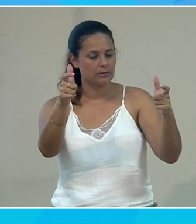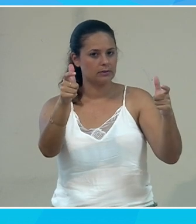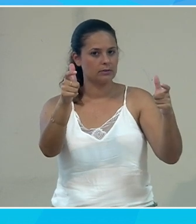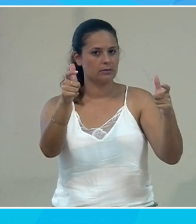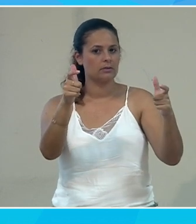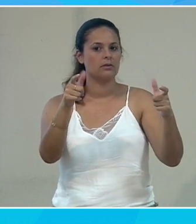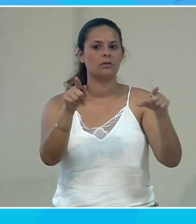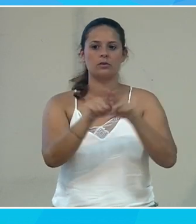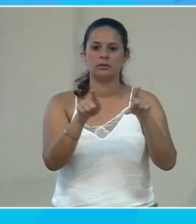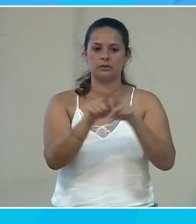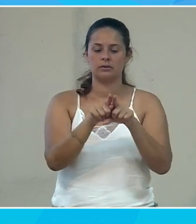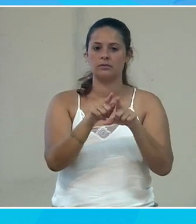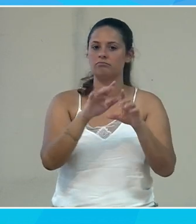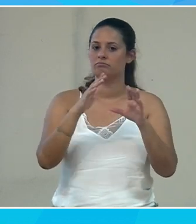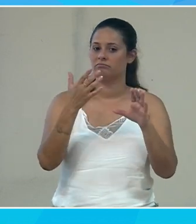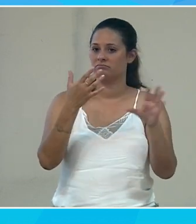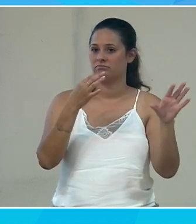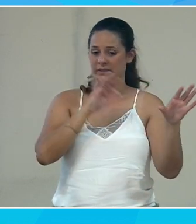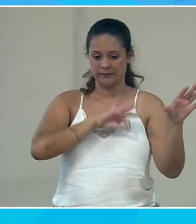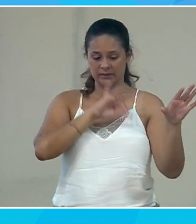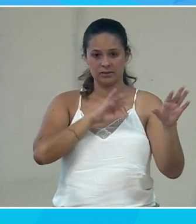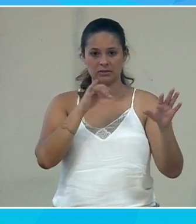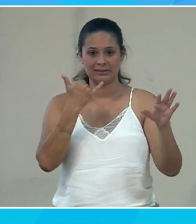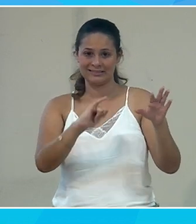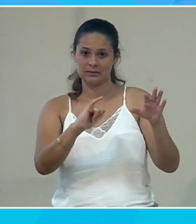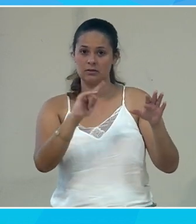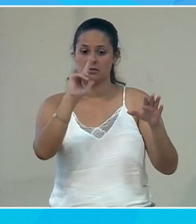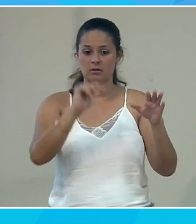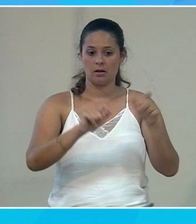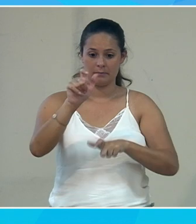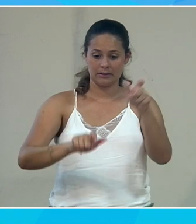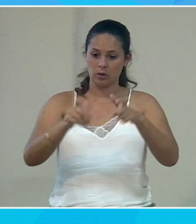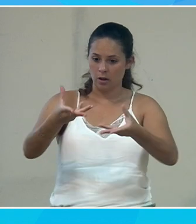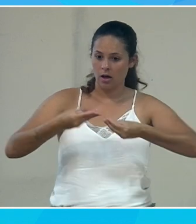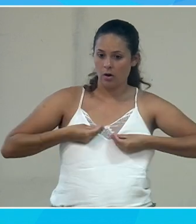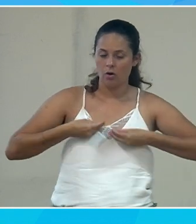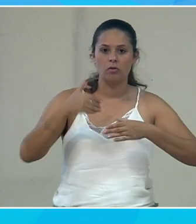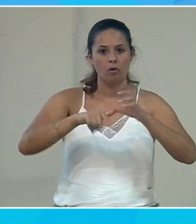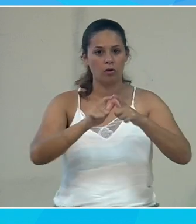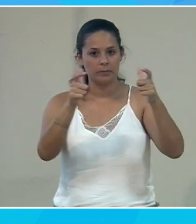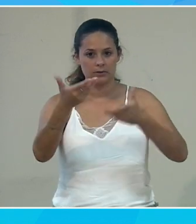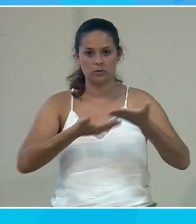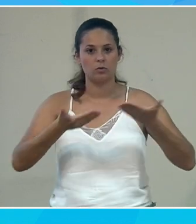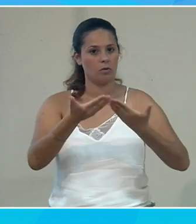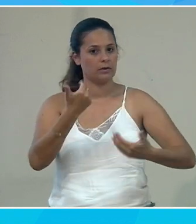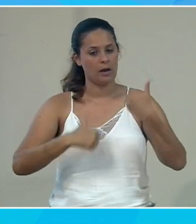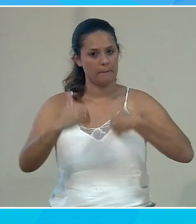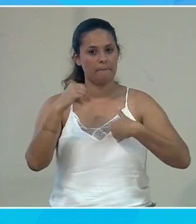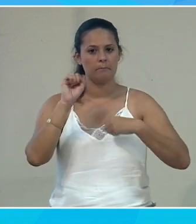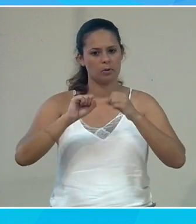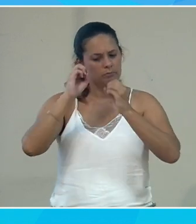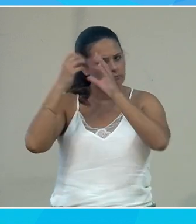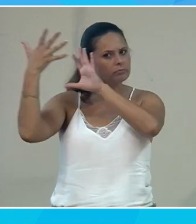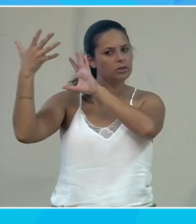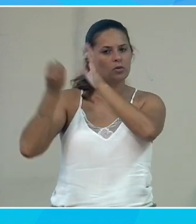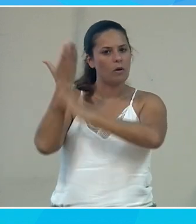finalement, le bénéfice de ça, c'est quoi ? C'est si on accueille des personnes dans l'entreprise en situation de handicap, on sera plus à même d'imaginer